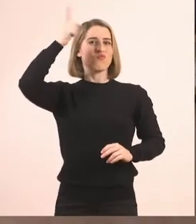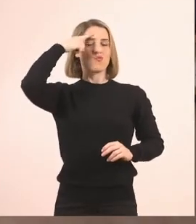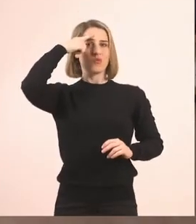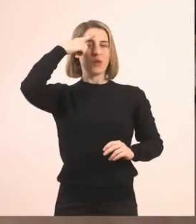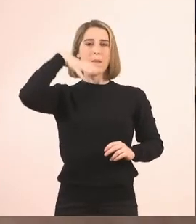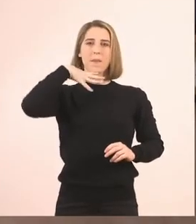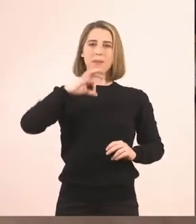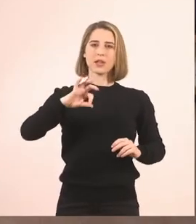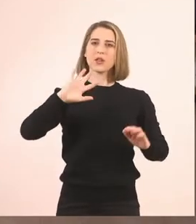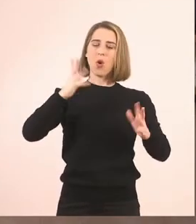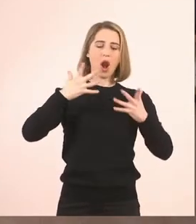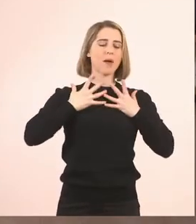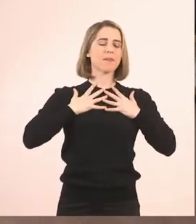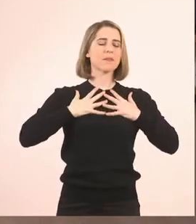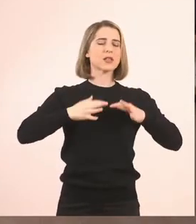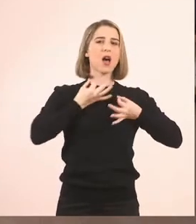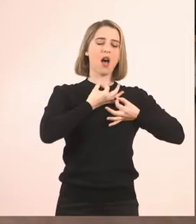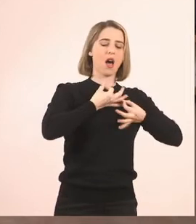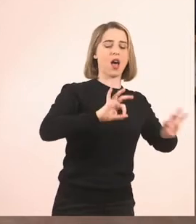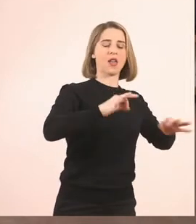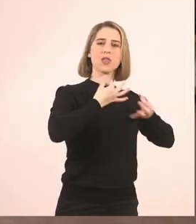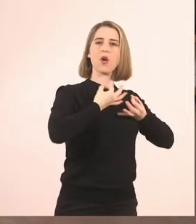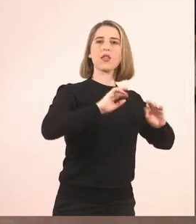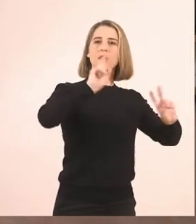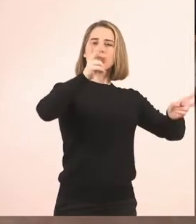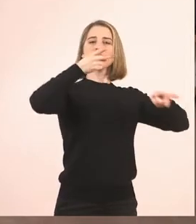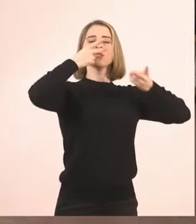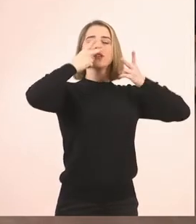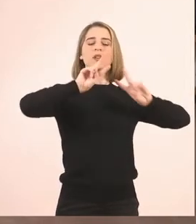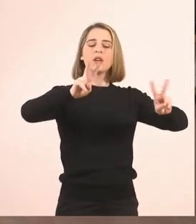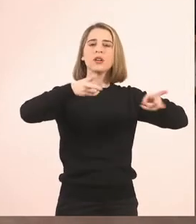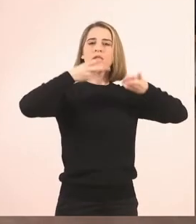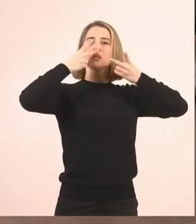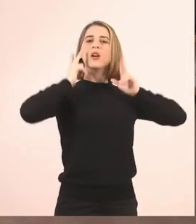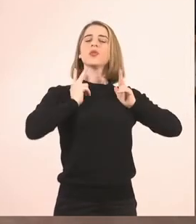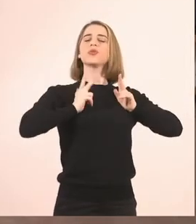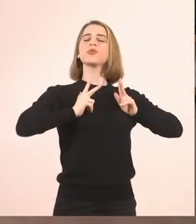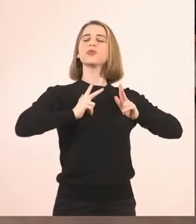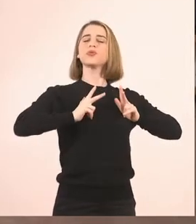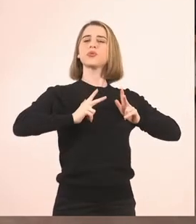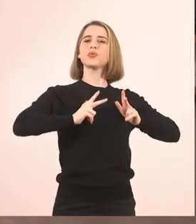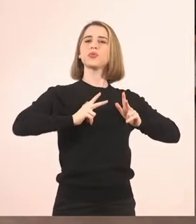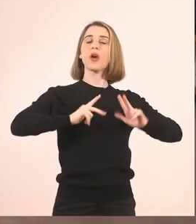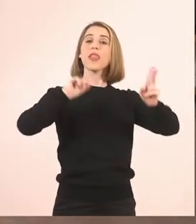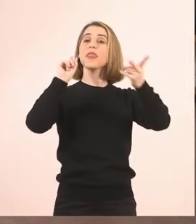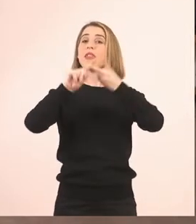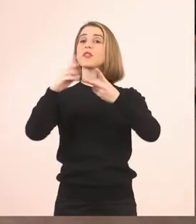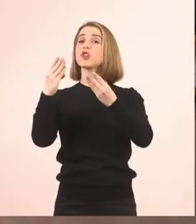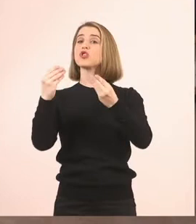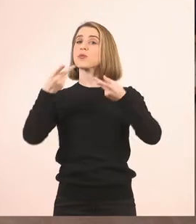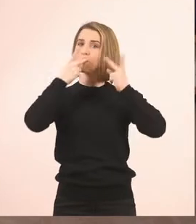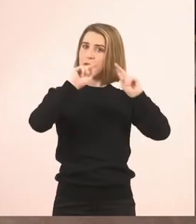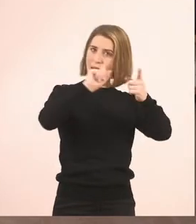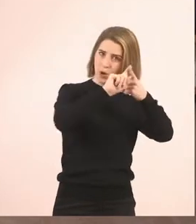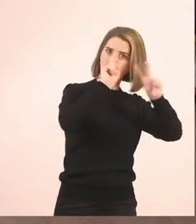άλλα πράγματα, από τους άλλους ρόλους με την αναπνοή μας και έχουμε χαλαρώσει, είναι η μουσική. Λοιπόν, η